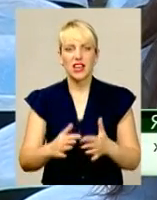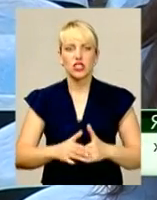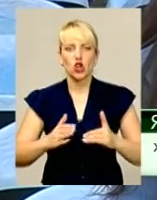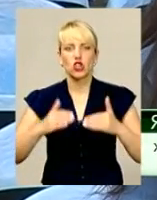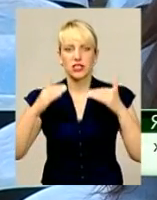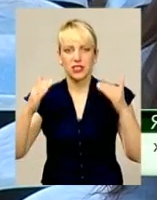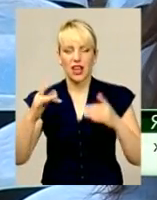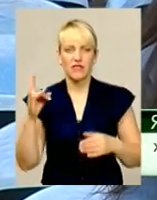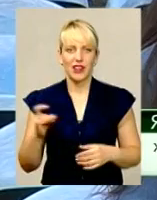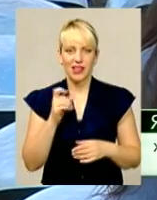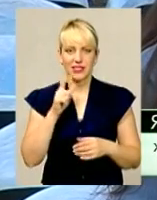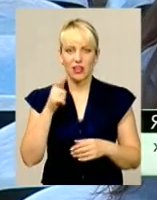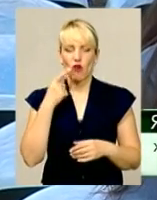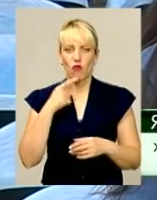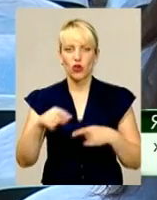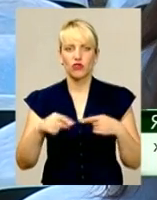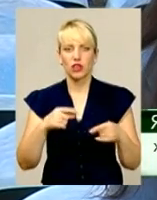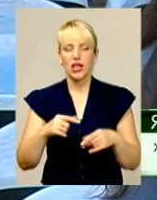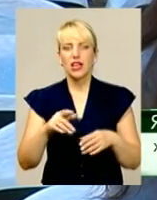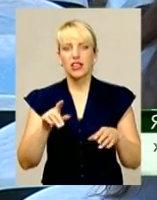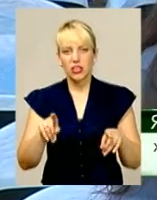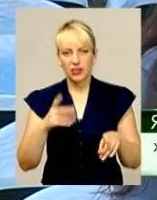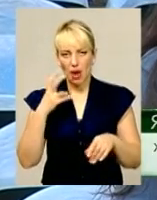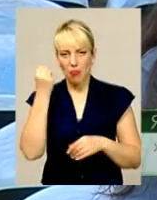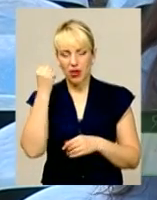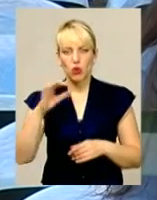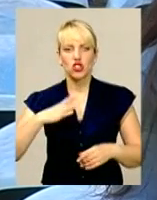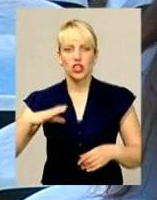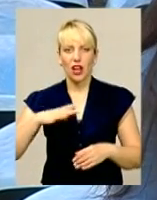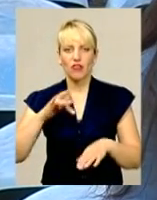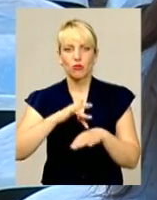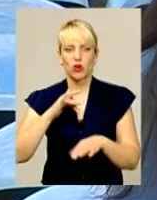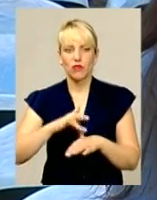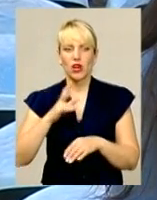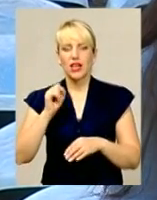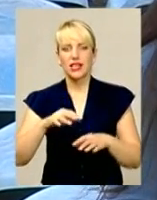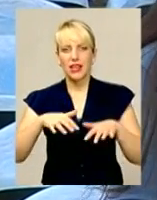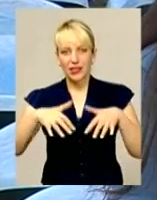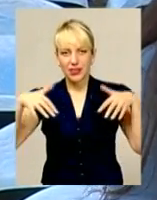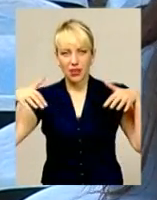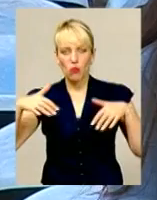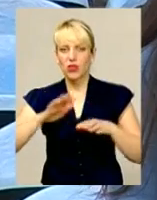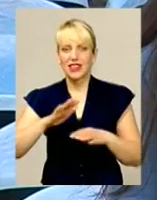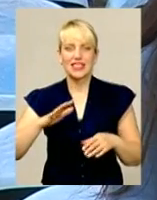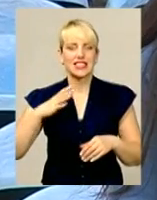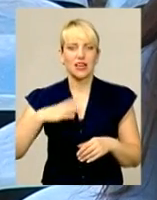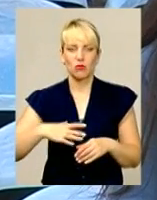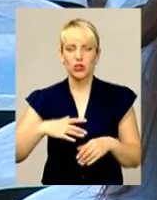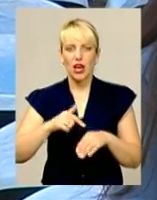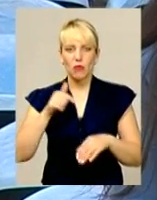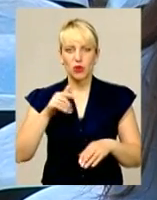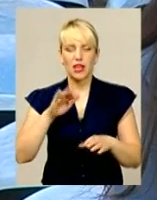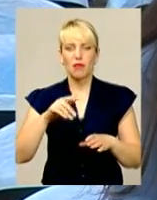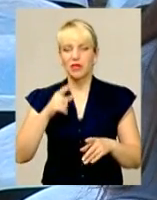Разом з ними на перемогу чекають чисельні вболівальники. На трибунах вони не стримують емоцій і після кожного влучання